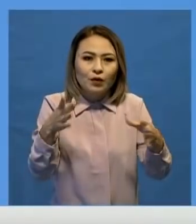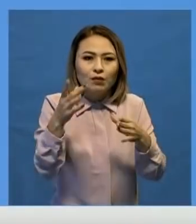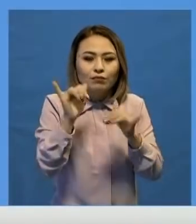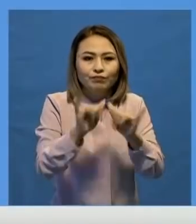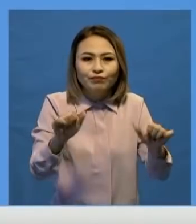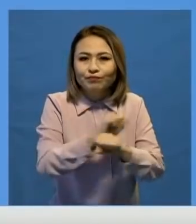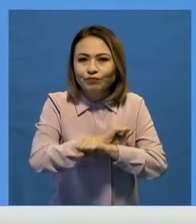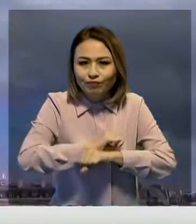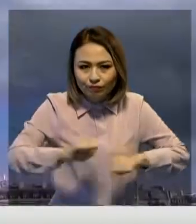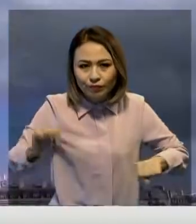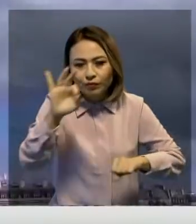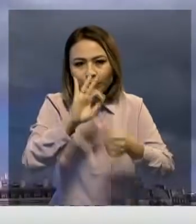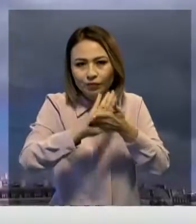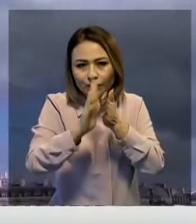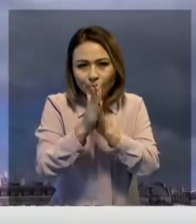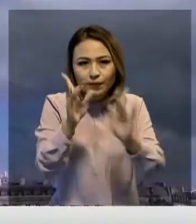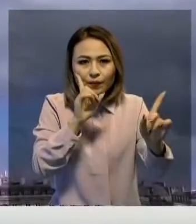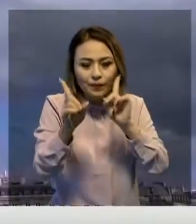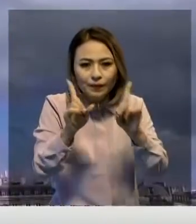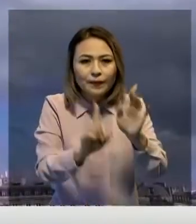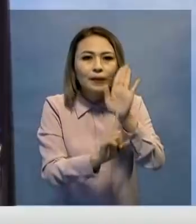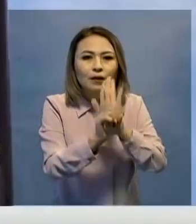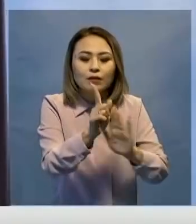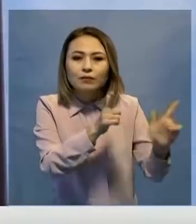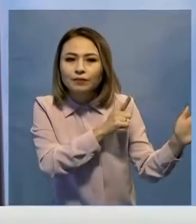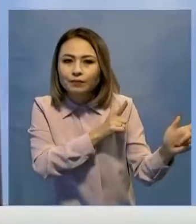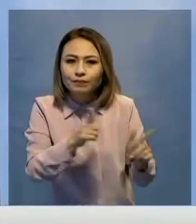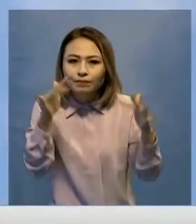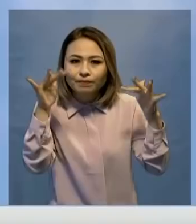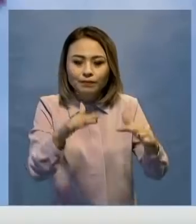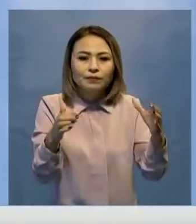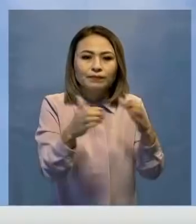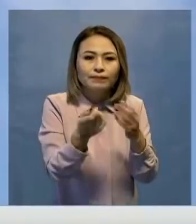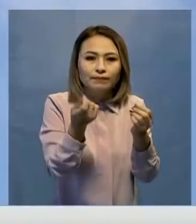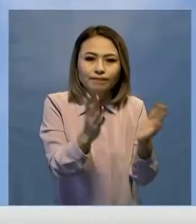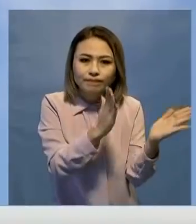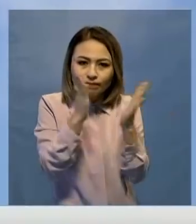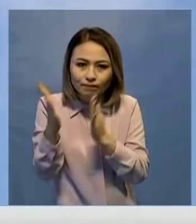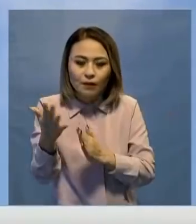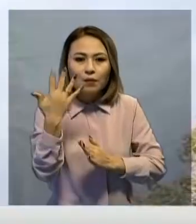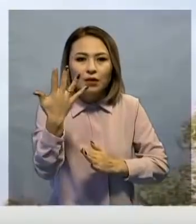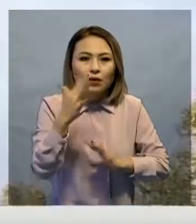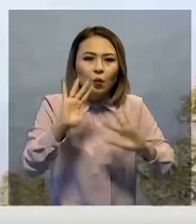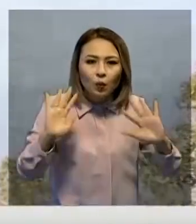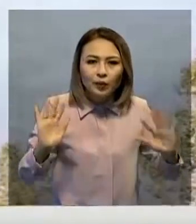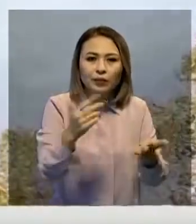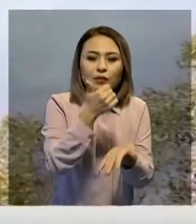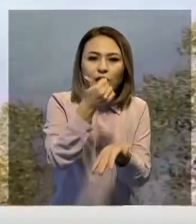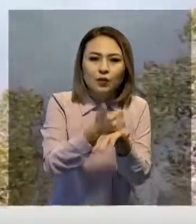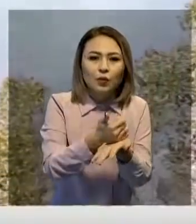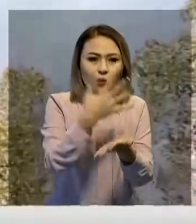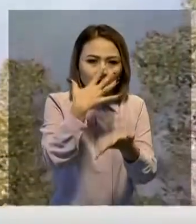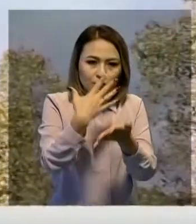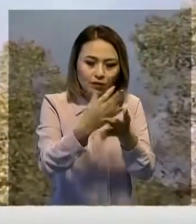таратпау келісімі жөнде конференцияның ашылуына дайындалған жиын кейінге шегерілген. Сондықтан 5 алпау телдің